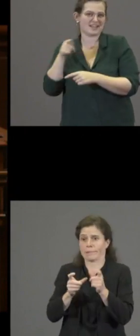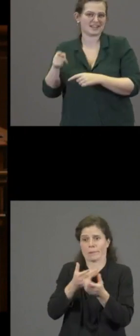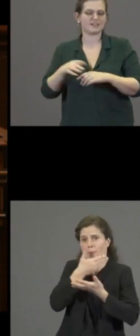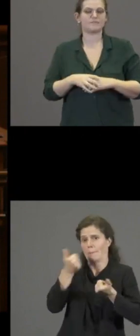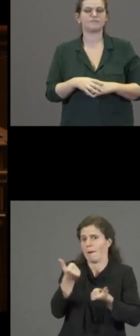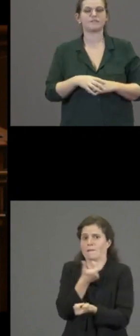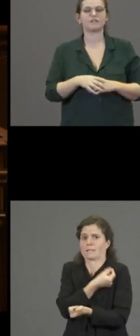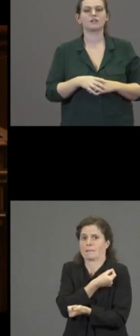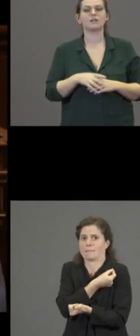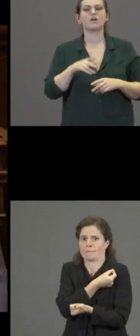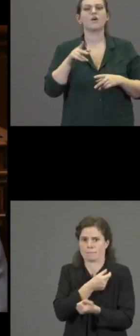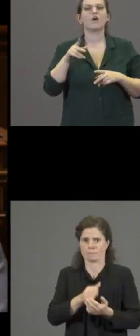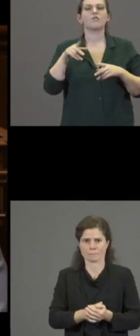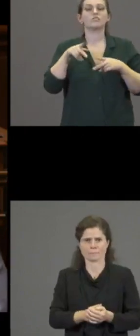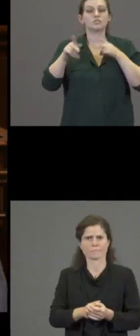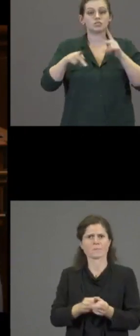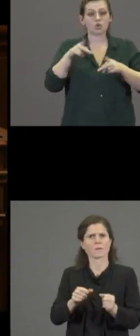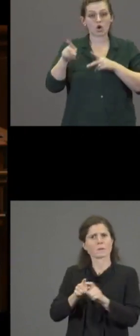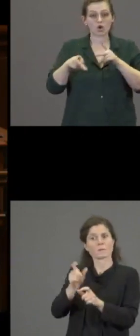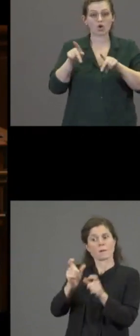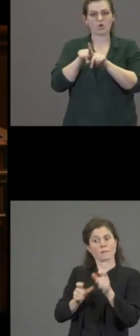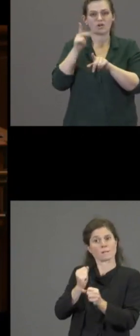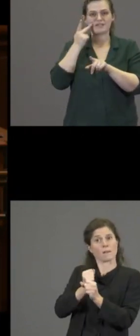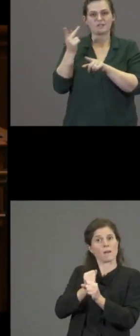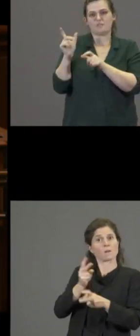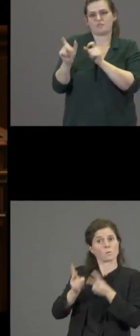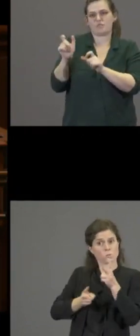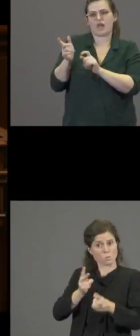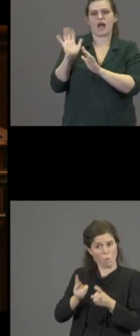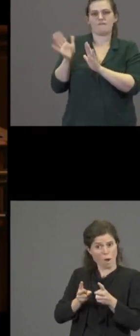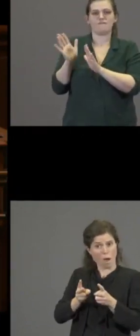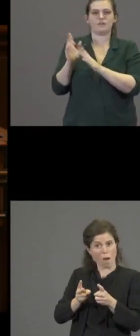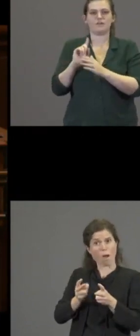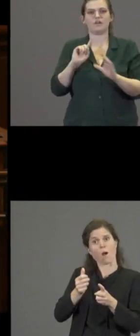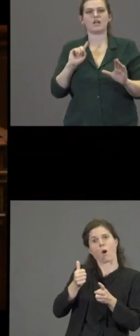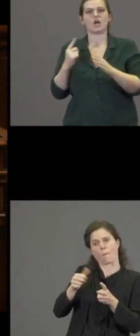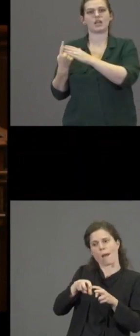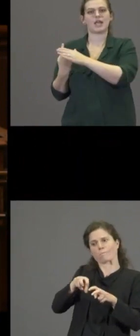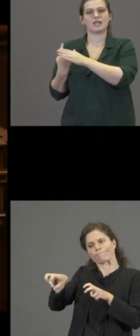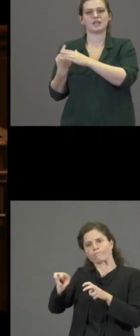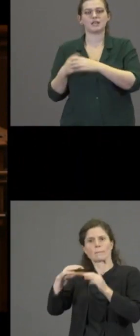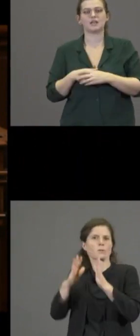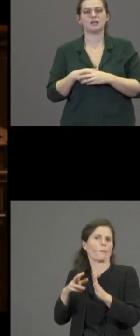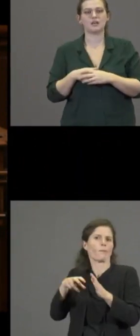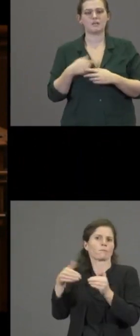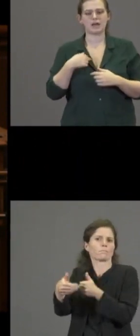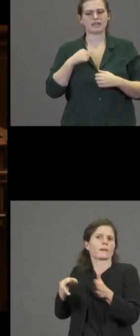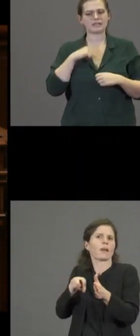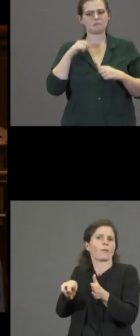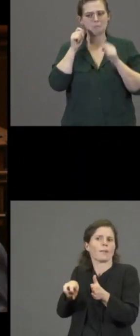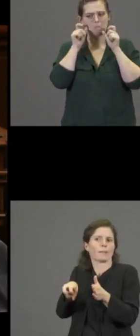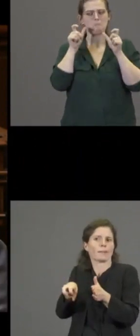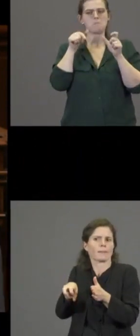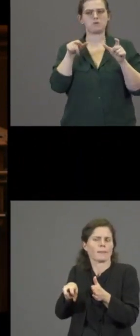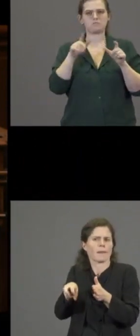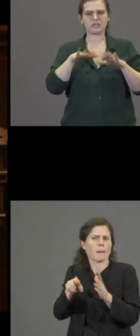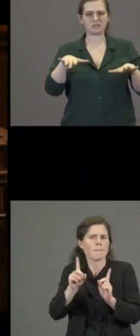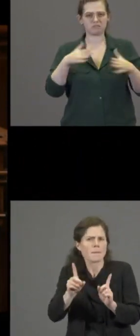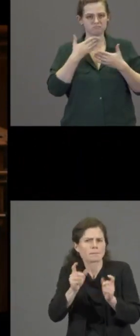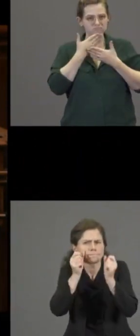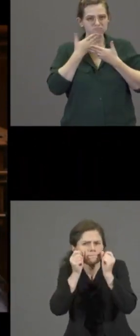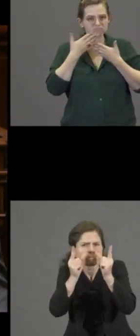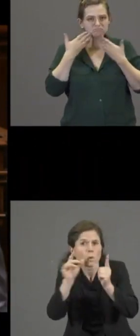quarantaine waren. Maar wat mij verwonderde, en dat is een bevraag, meneer de minister, er waren geen kinderen bij. Ook geen min-16-jarigen.